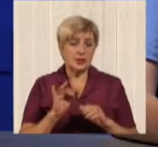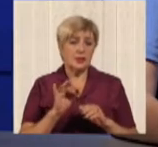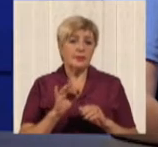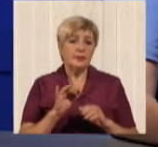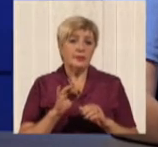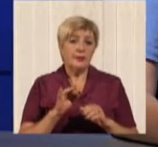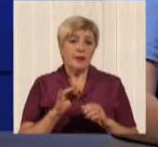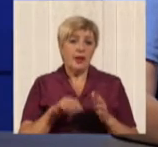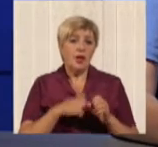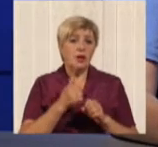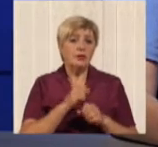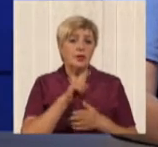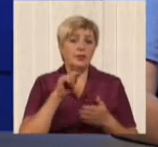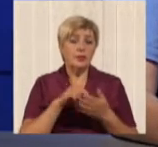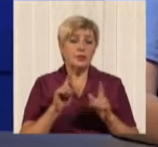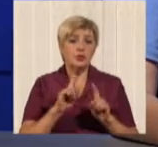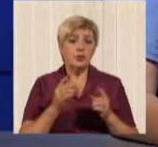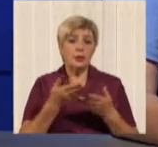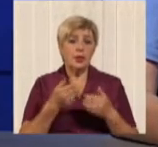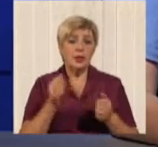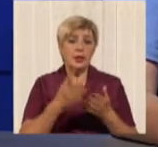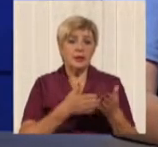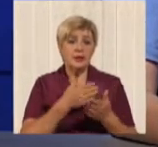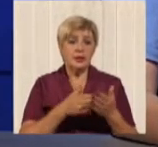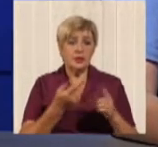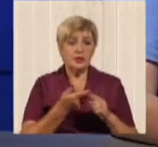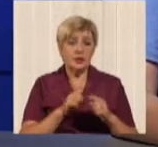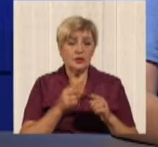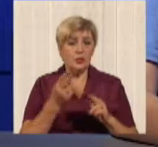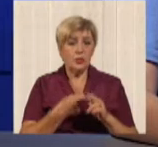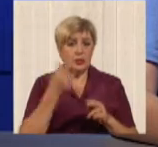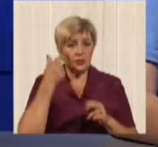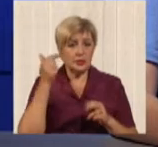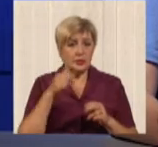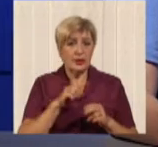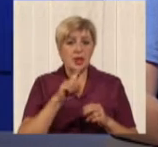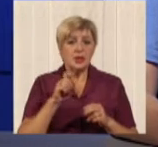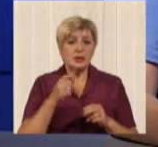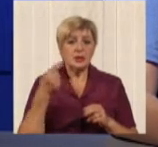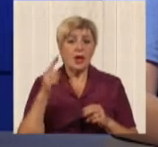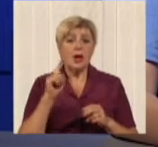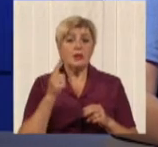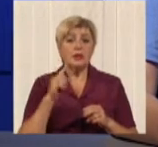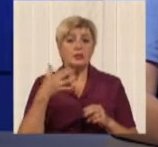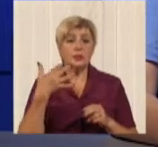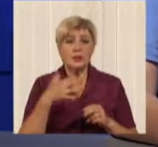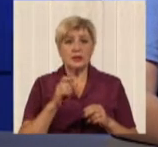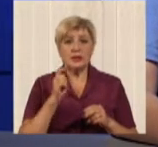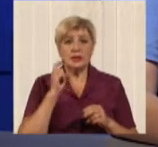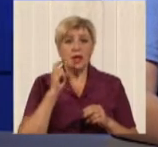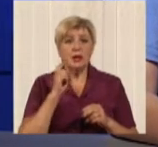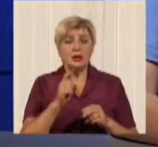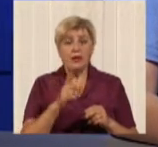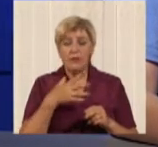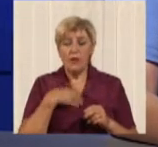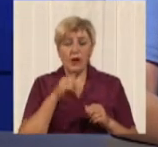мы ликвидировали вот это безграмотно, чтобы люди начали понимать, что за 1,5 гривны трамвай у нас не способен ездить. То его реальность себестоимость